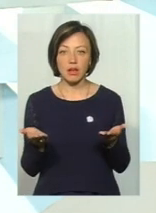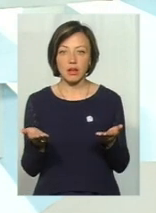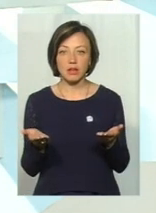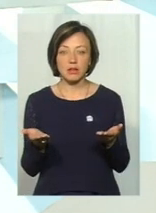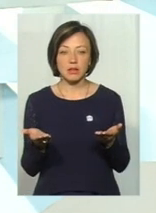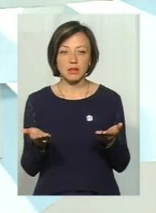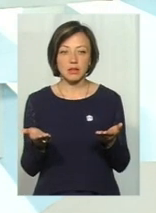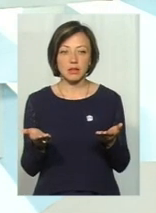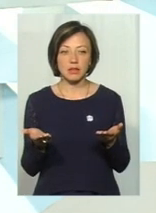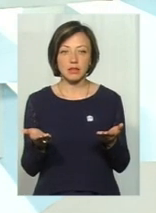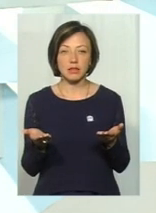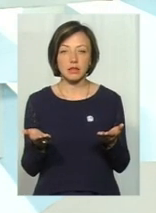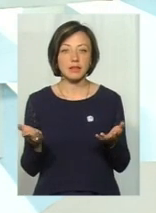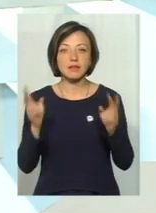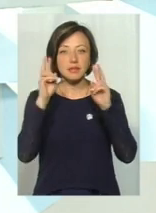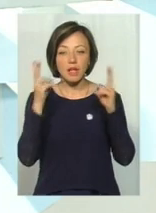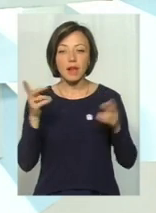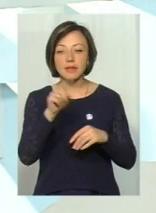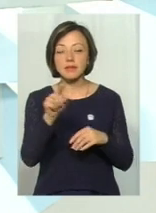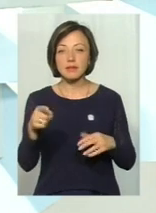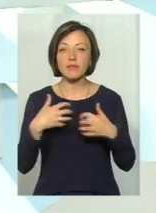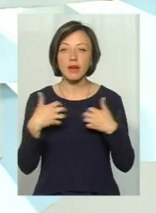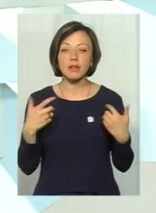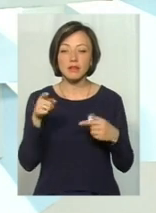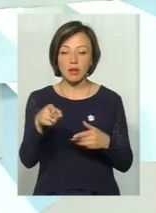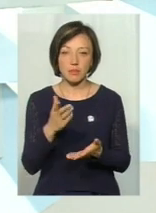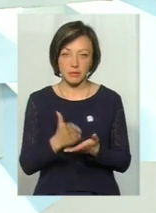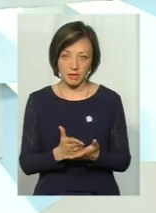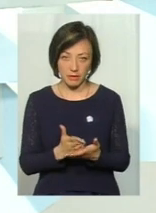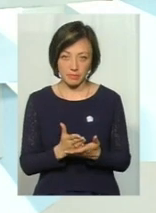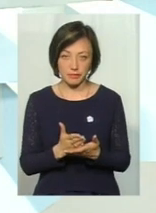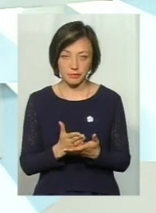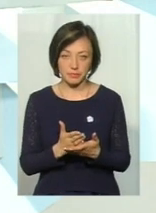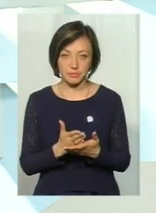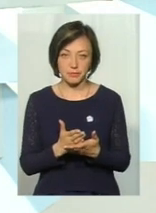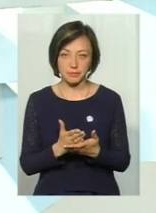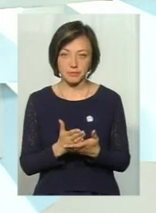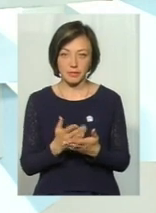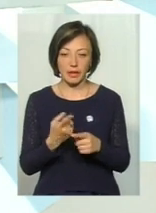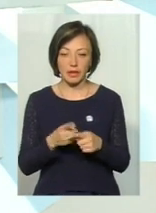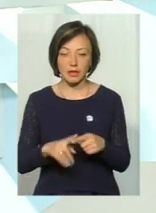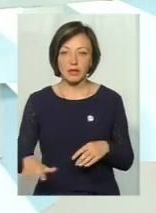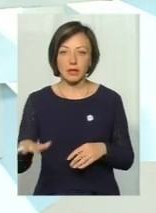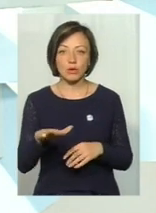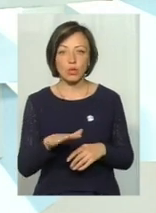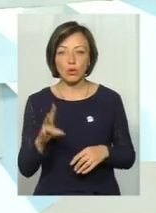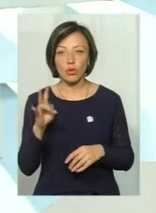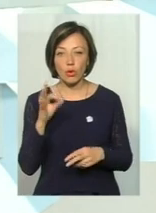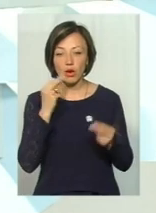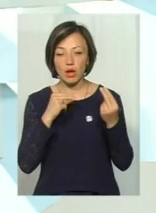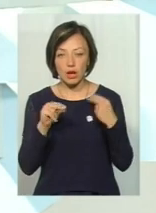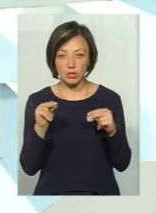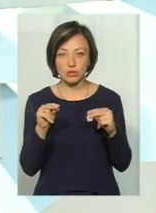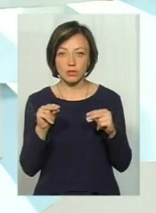Ви не знаєте тих тварин, які можуть зустрічатися на цій території. Ну, краще